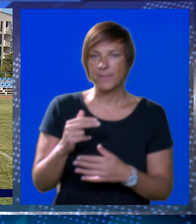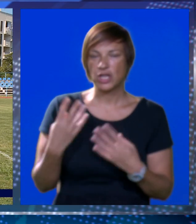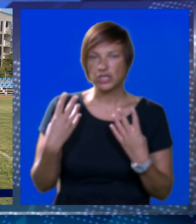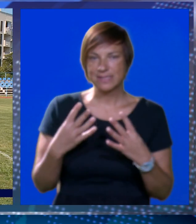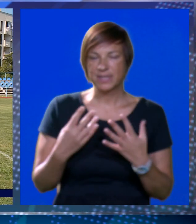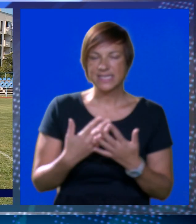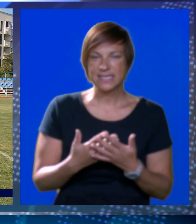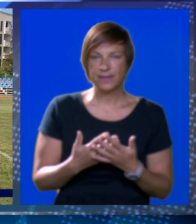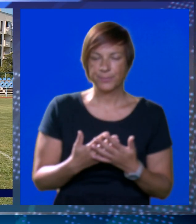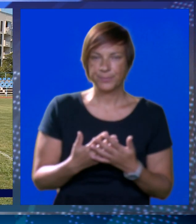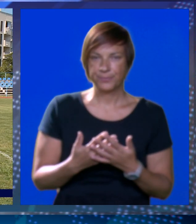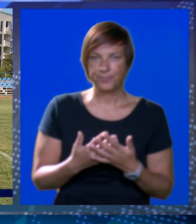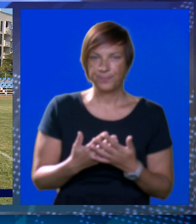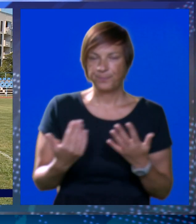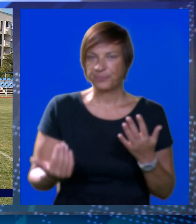Lani je bilo 80.